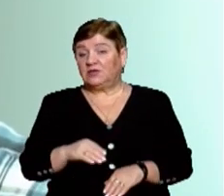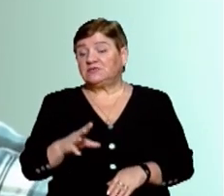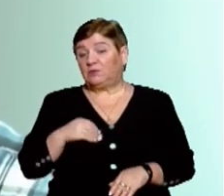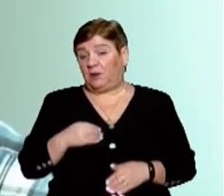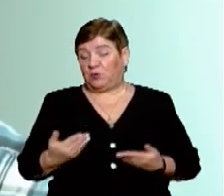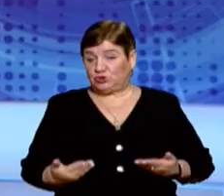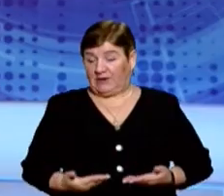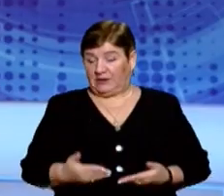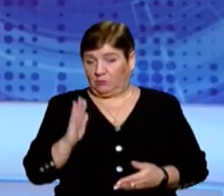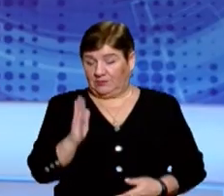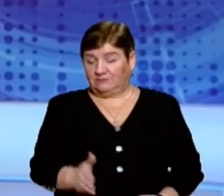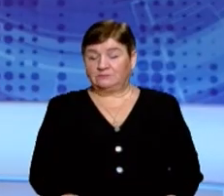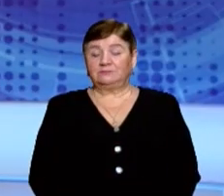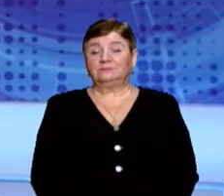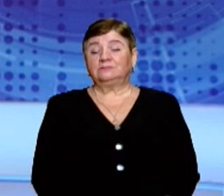проживання.